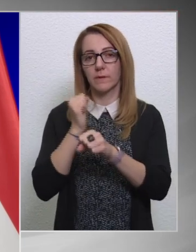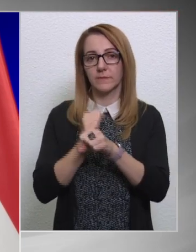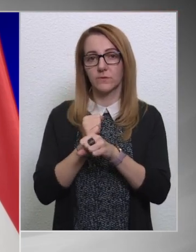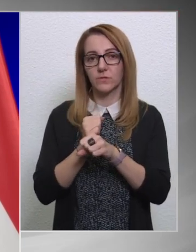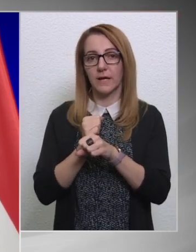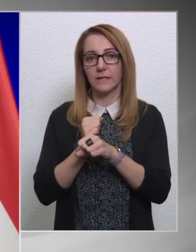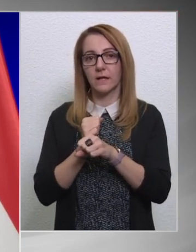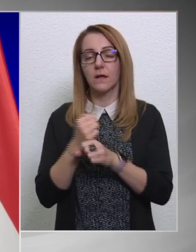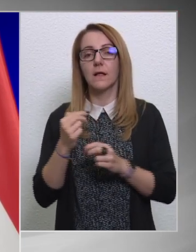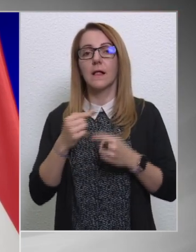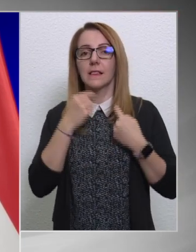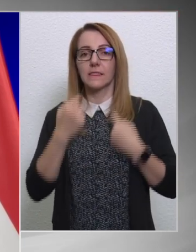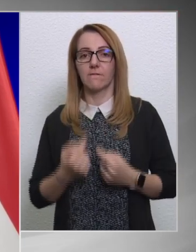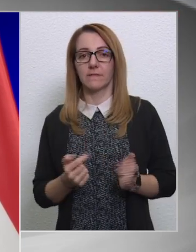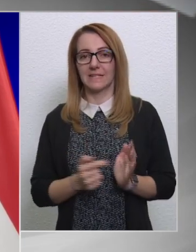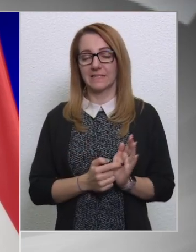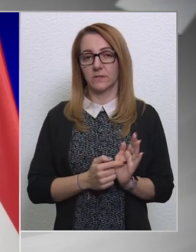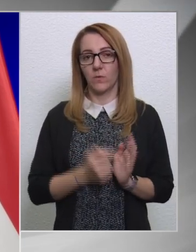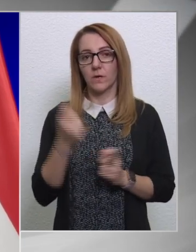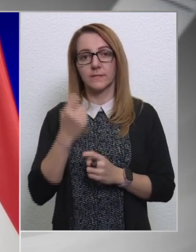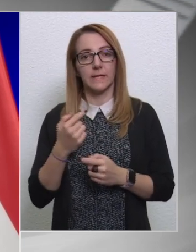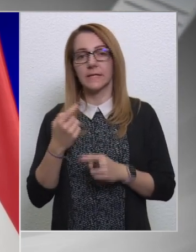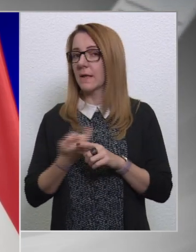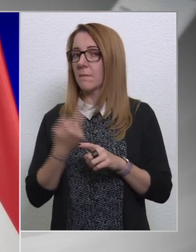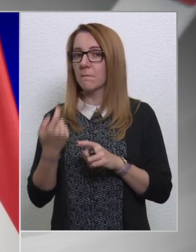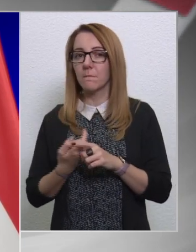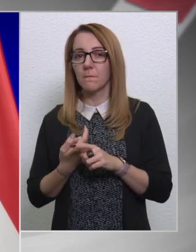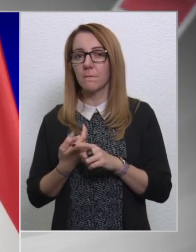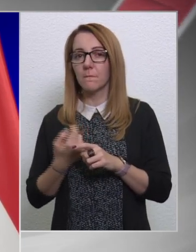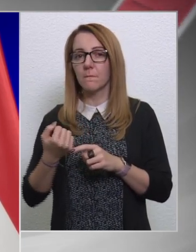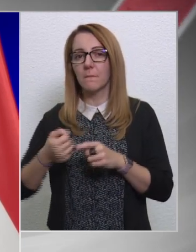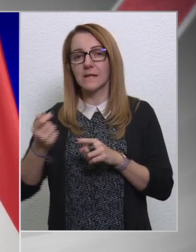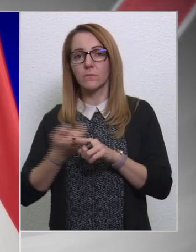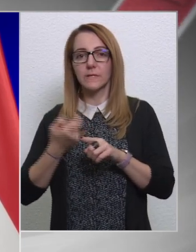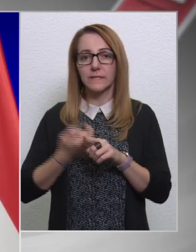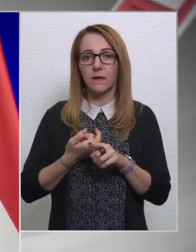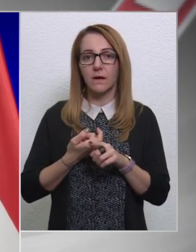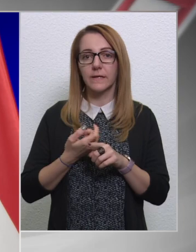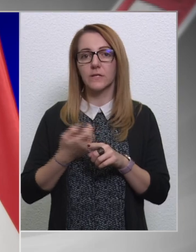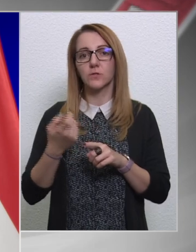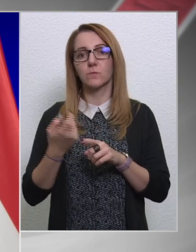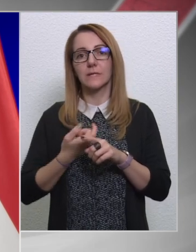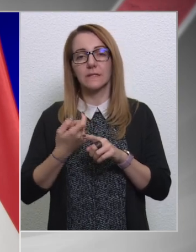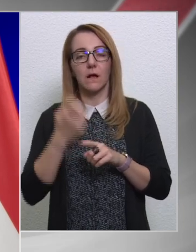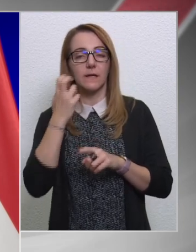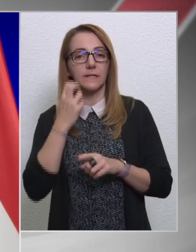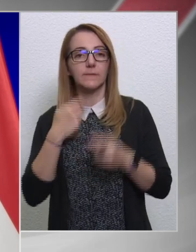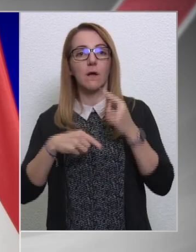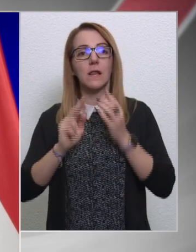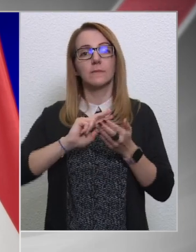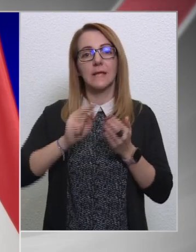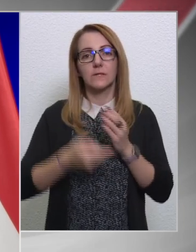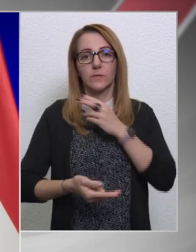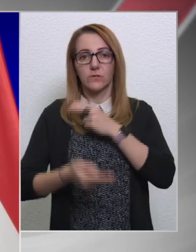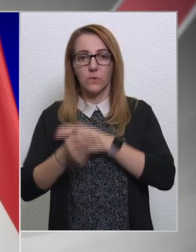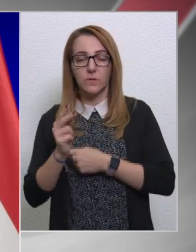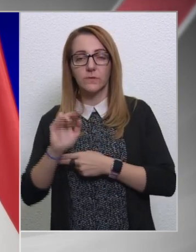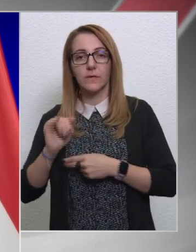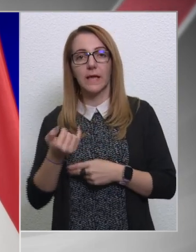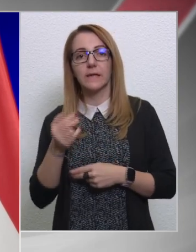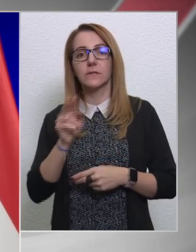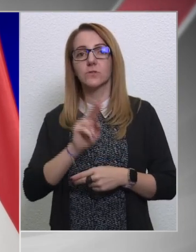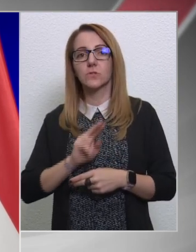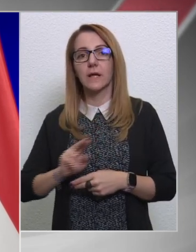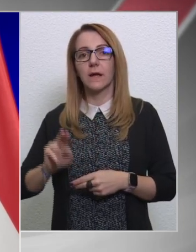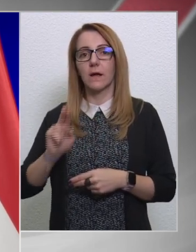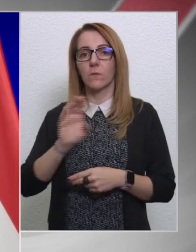definíciója szerint nem pártpolitika és nem politikai intézmény, hanem a szerződések őrzője, illetve az Európai